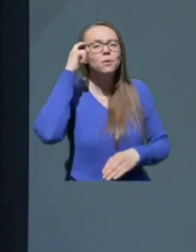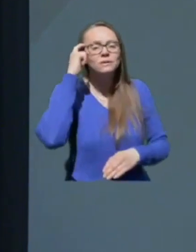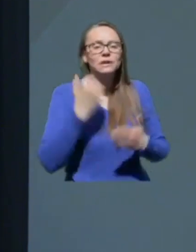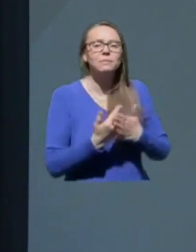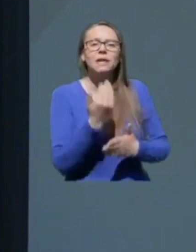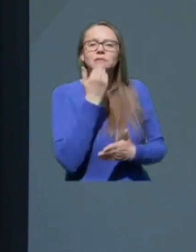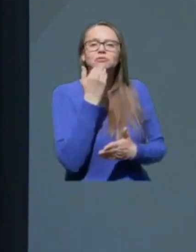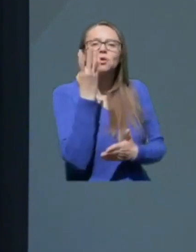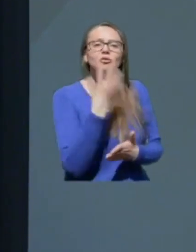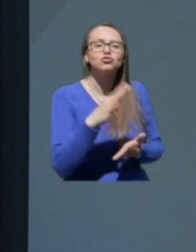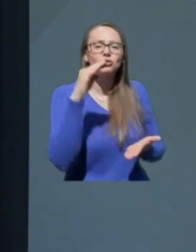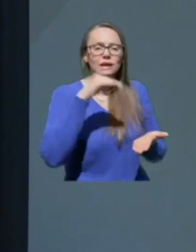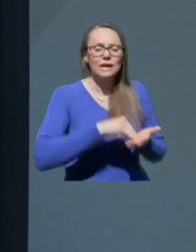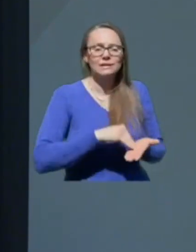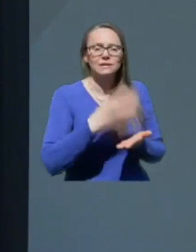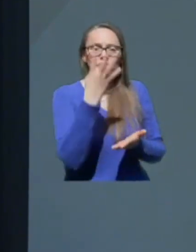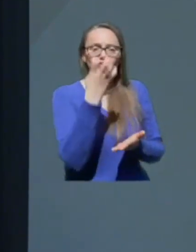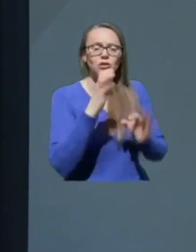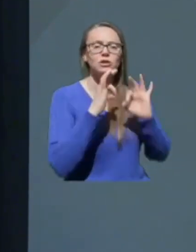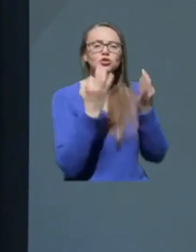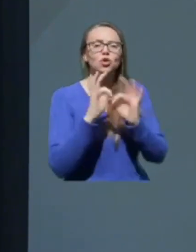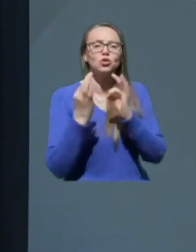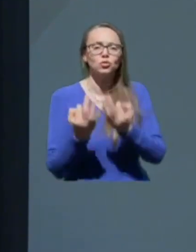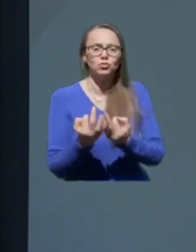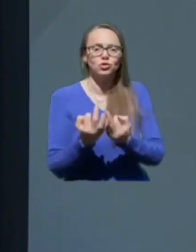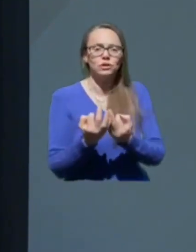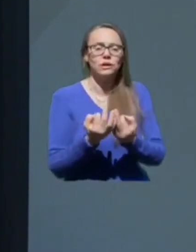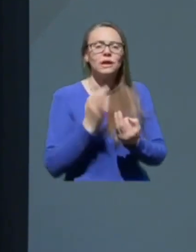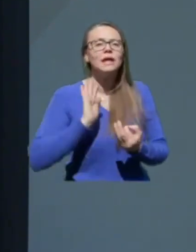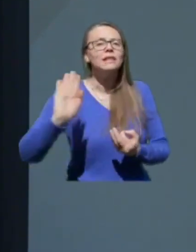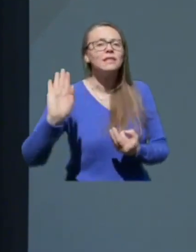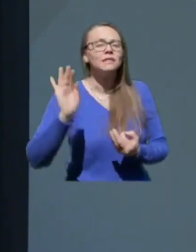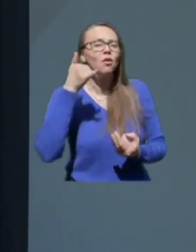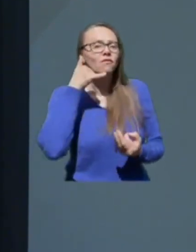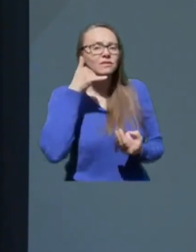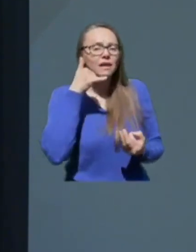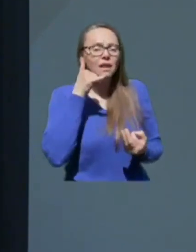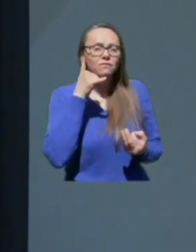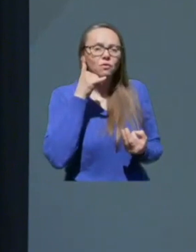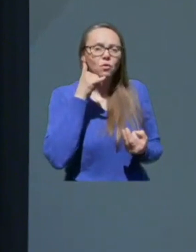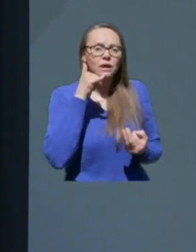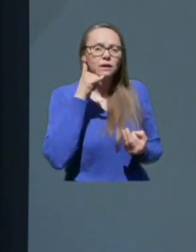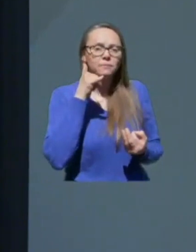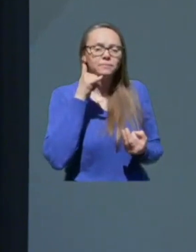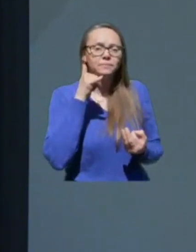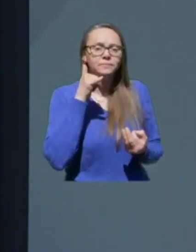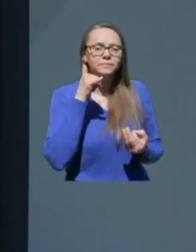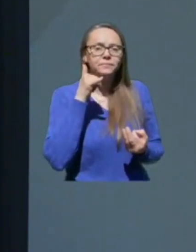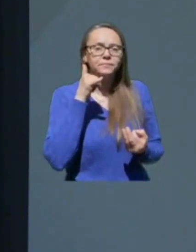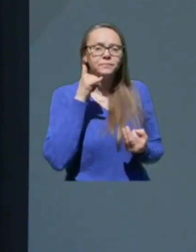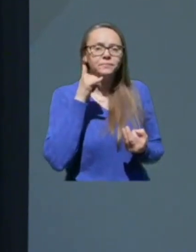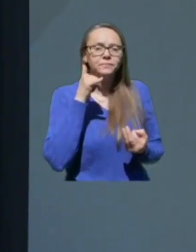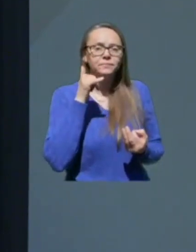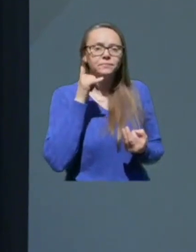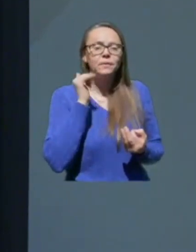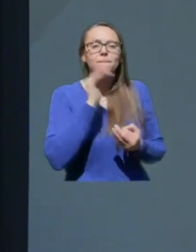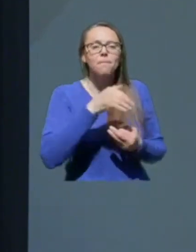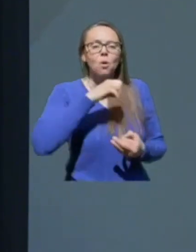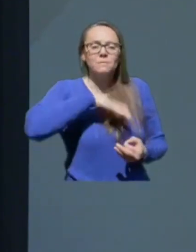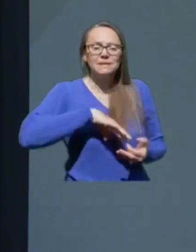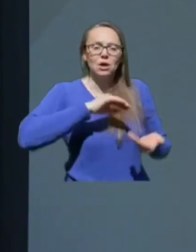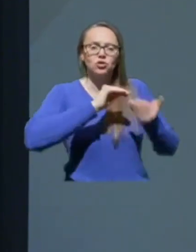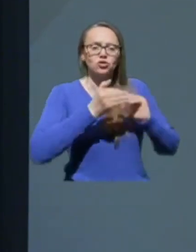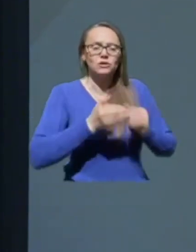14.400 družin. Na njihove telefone se je po psihosocialno